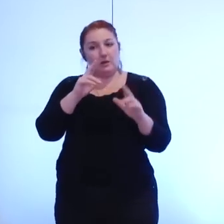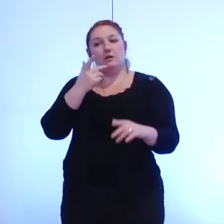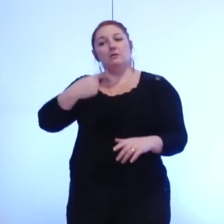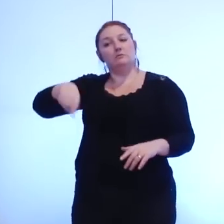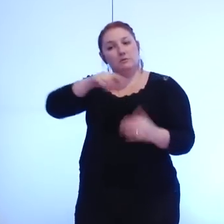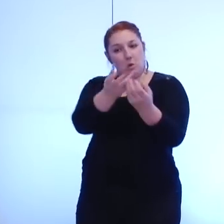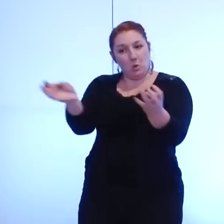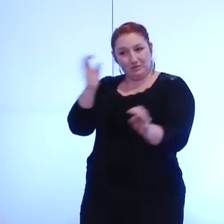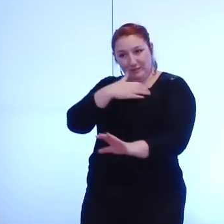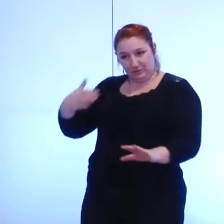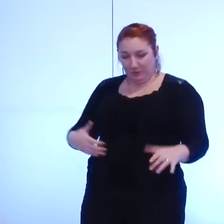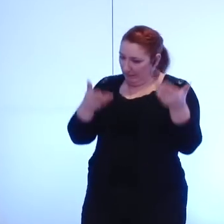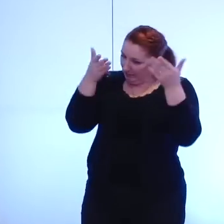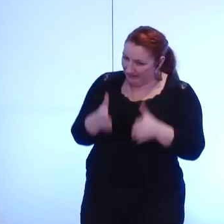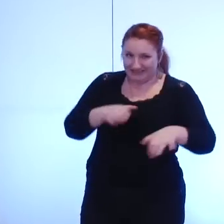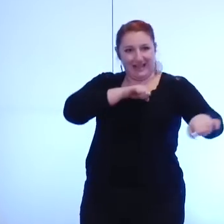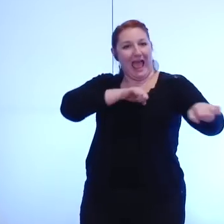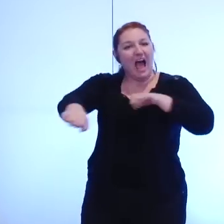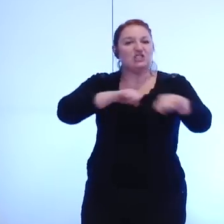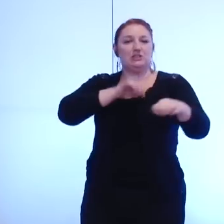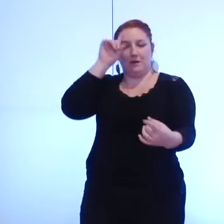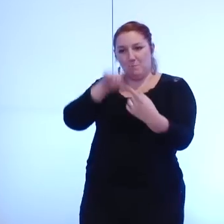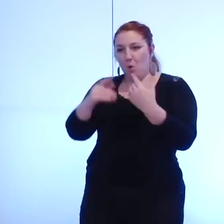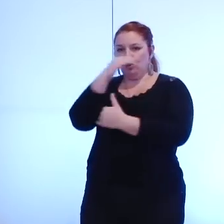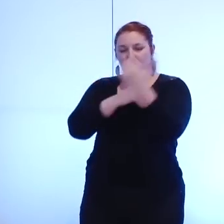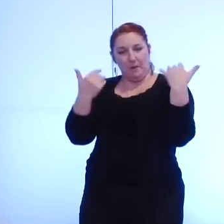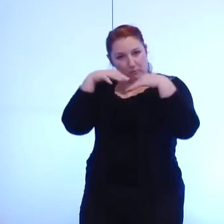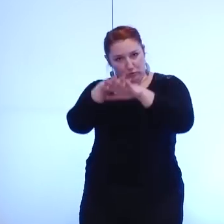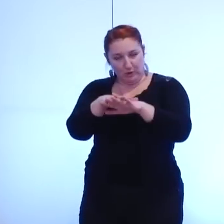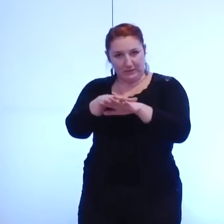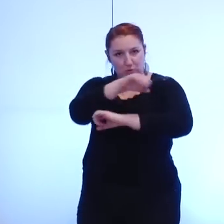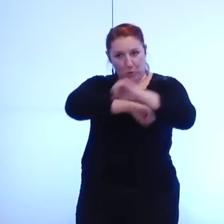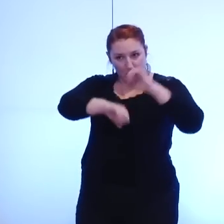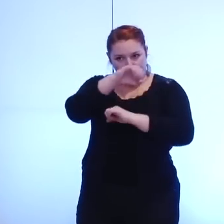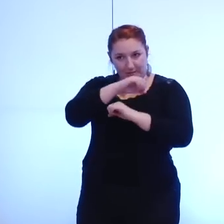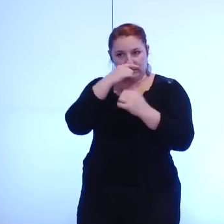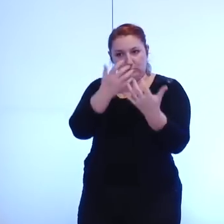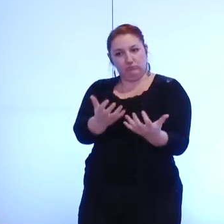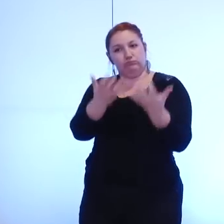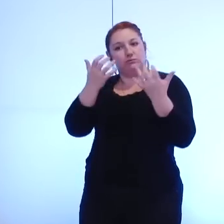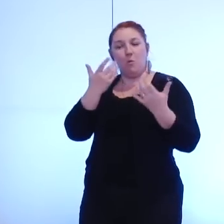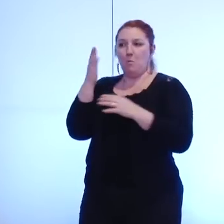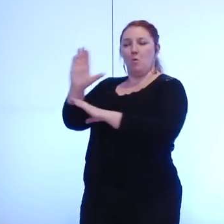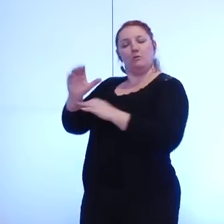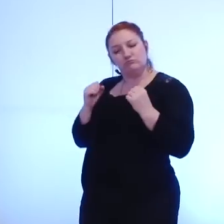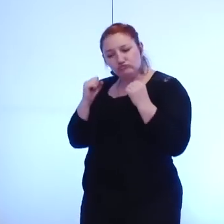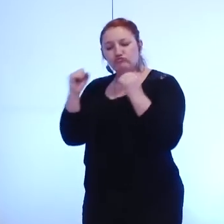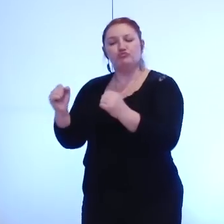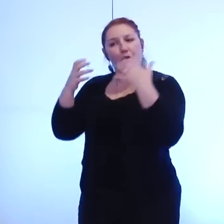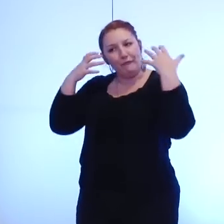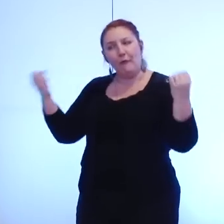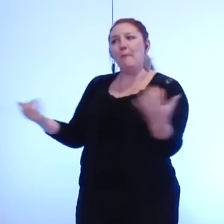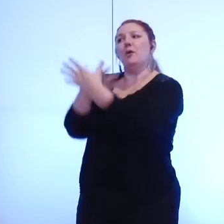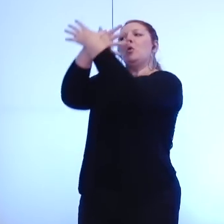municipal de décider d'agir pour que s'engage un schéma de mutualisation et qui me semble effectivement montrer beaucoup plus fortement notre détermination à réussir la métropole